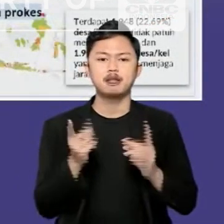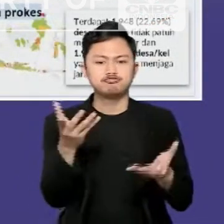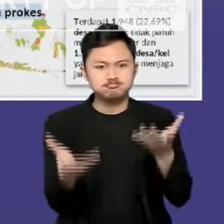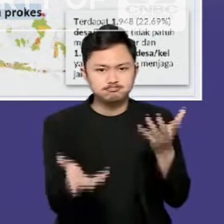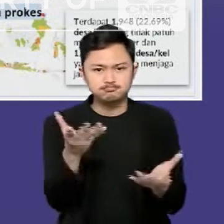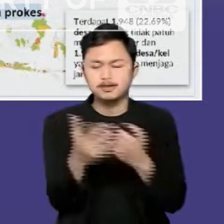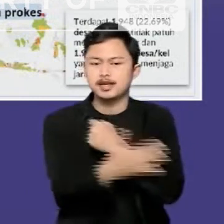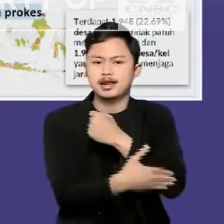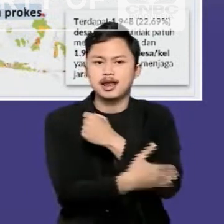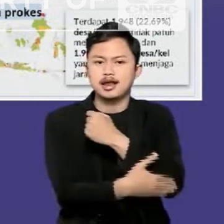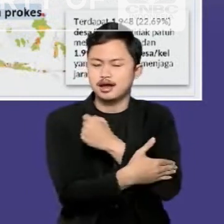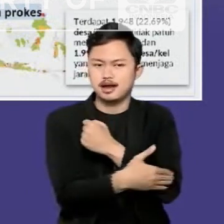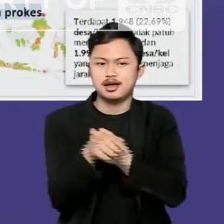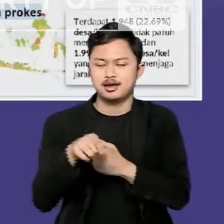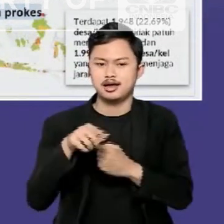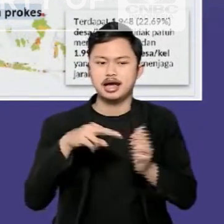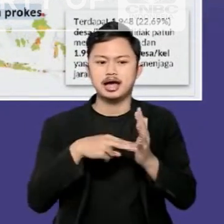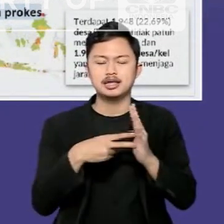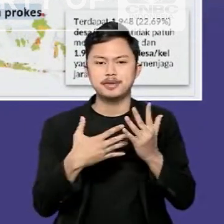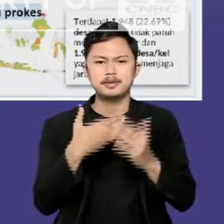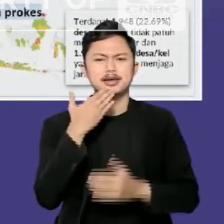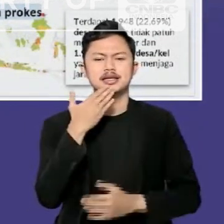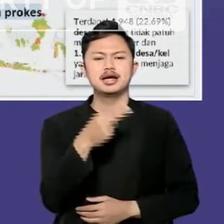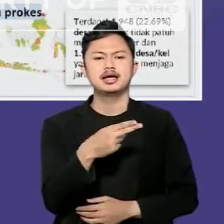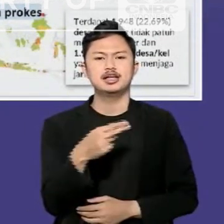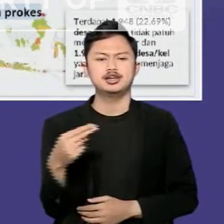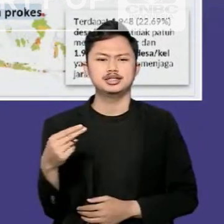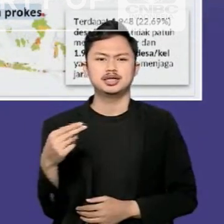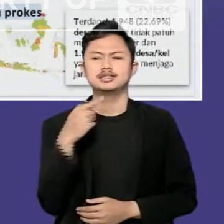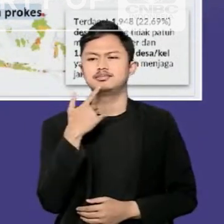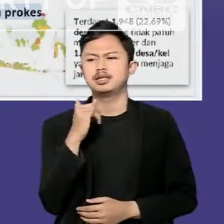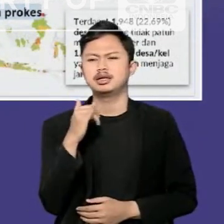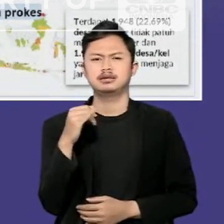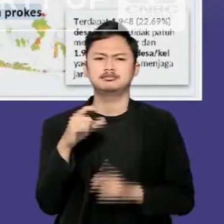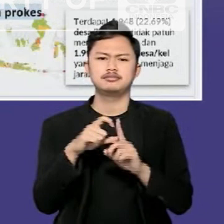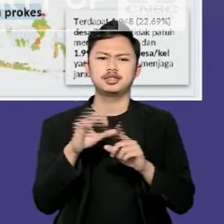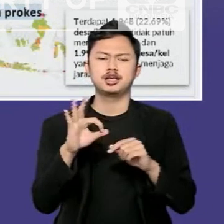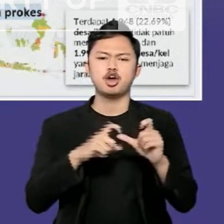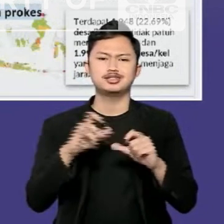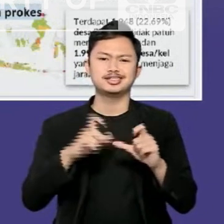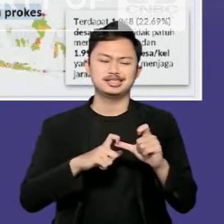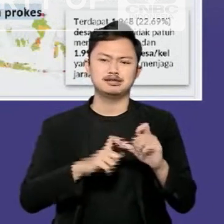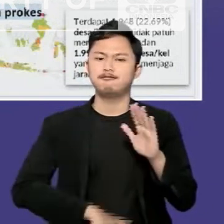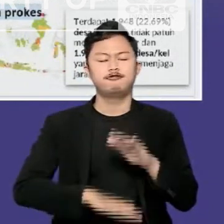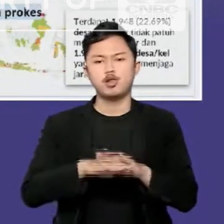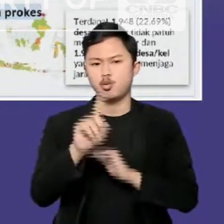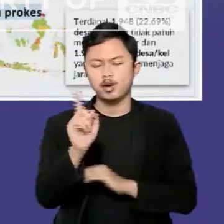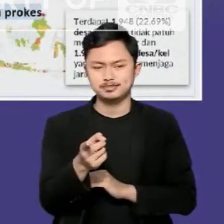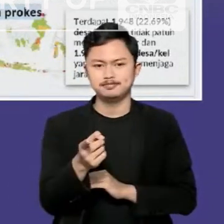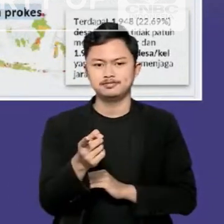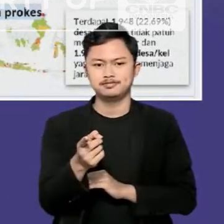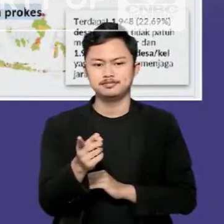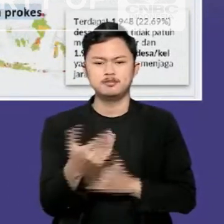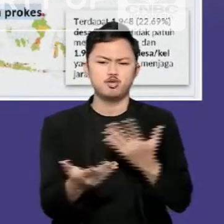dibandingkan dengan negara-negara tersebut, Indonesia memiliki cakupan vaksin dosis lengkap yang lebih rendah, yaitu baru